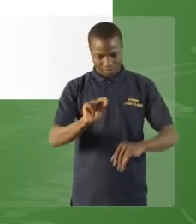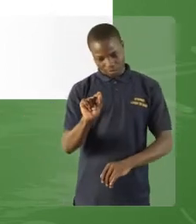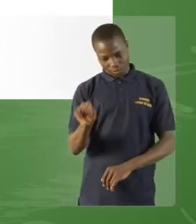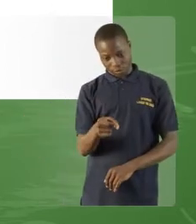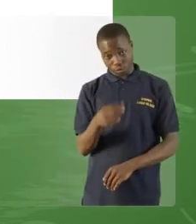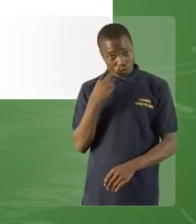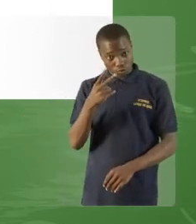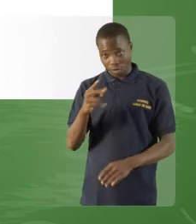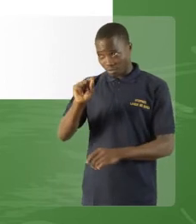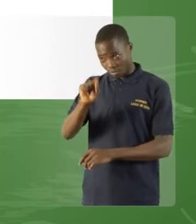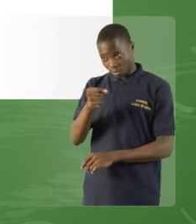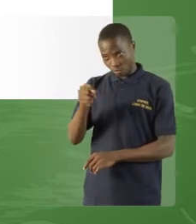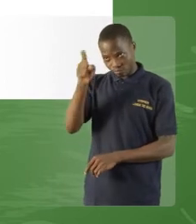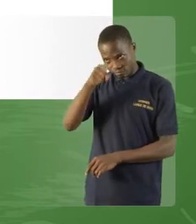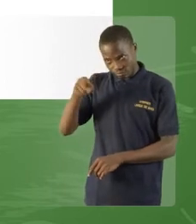faut la